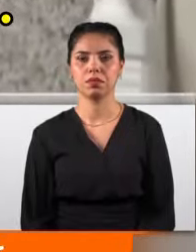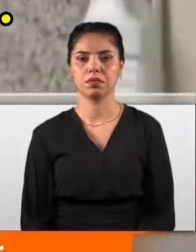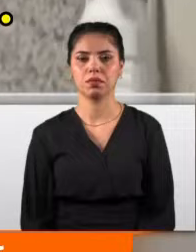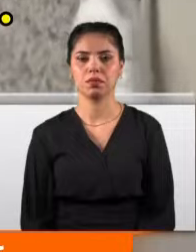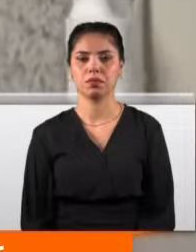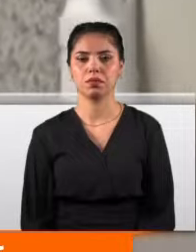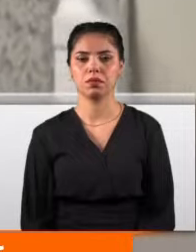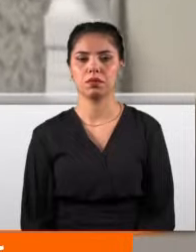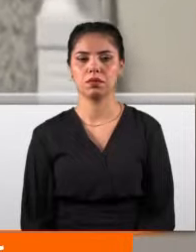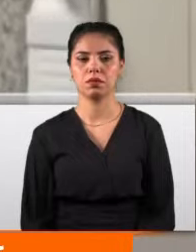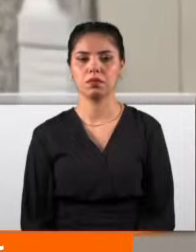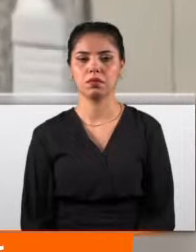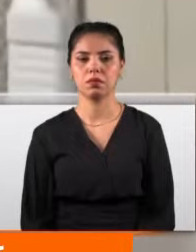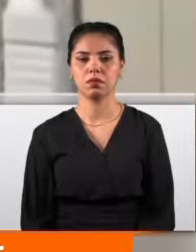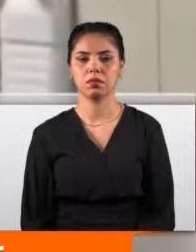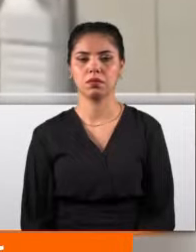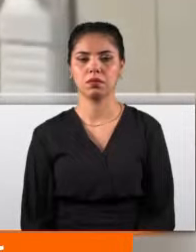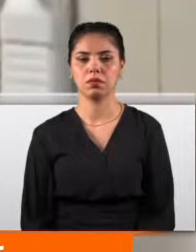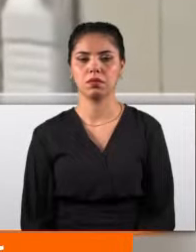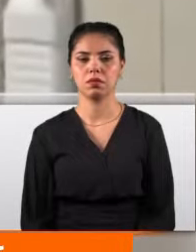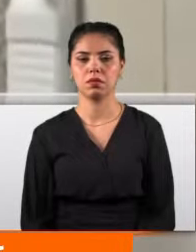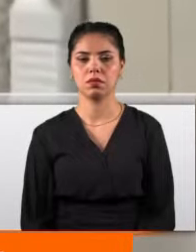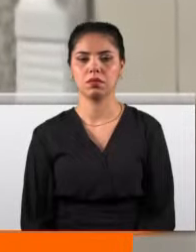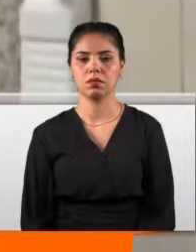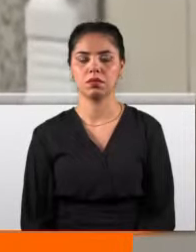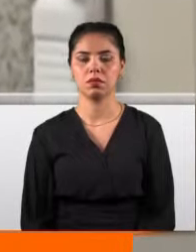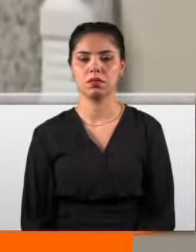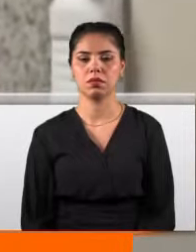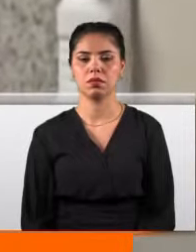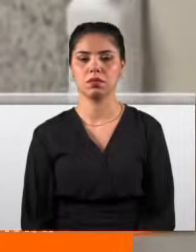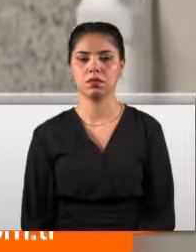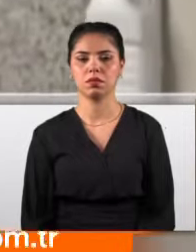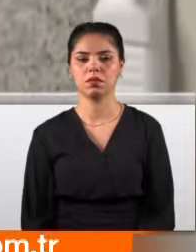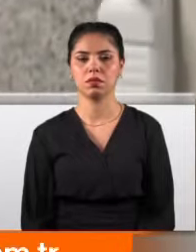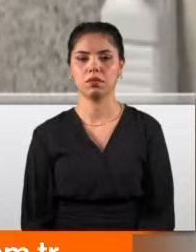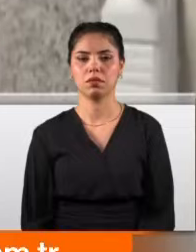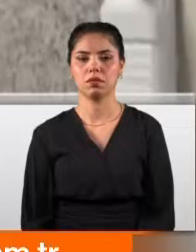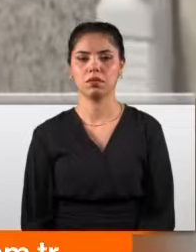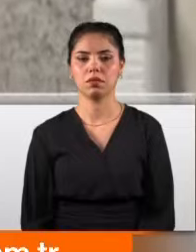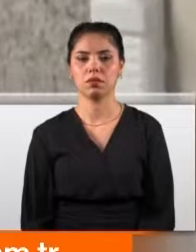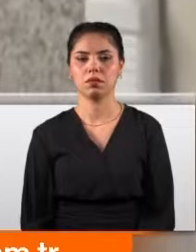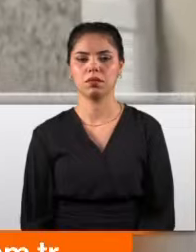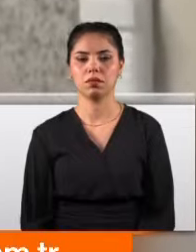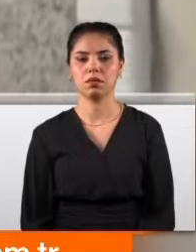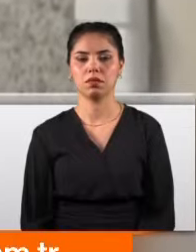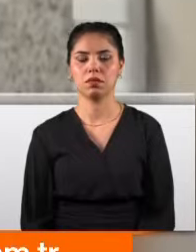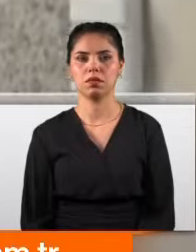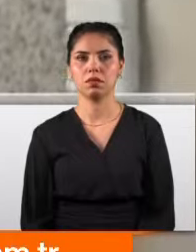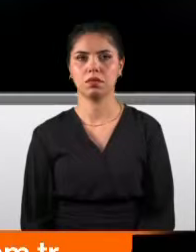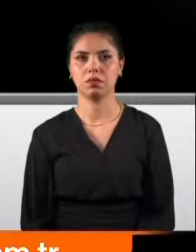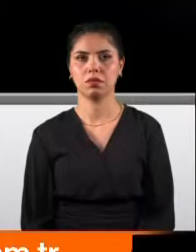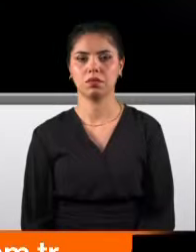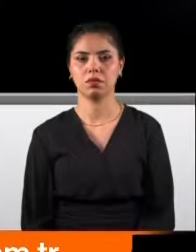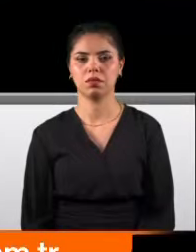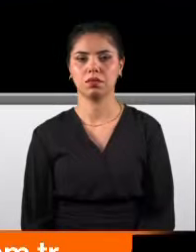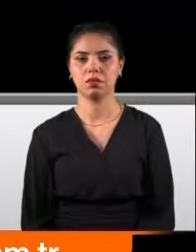de sözde fonda Fatih Terim'in hatta kızı Buse Terim'in ve kuzeni Volkan Bahçe Kapılı'nda olduğunu bildiğini söyledi.